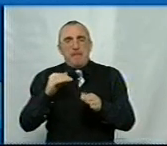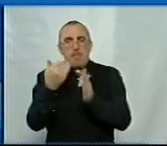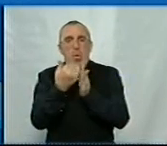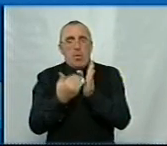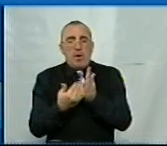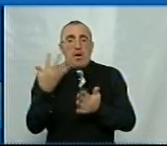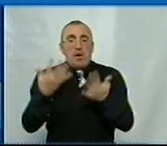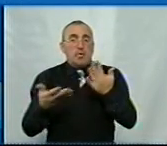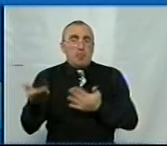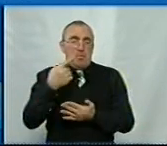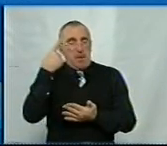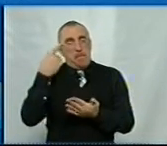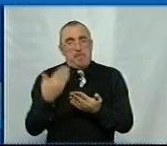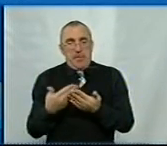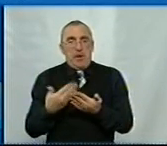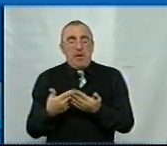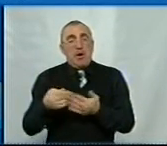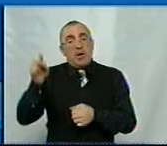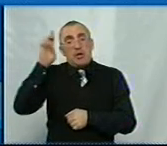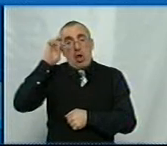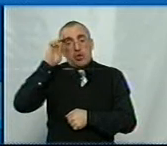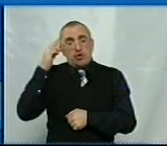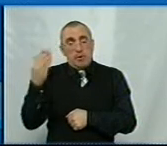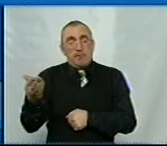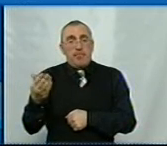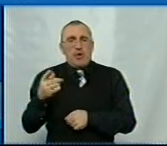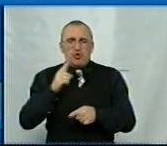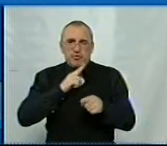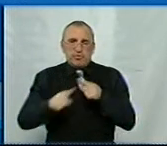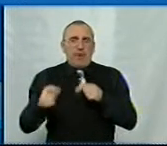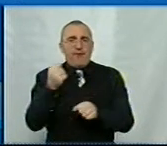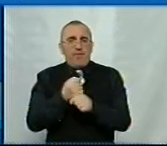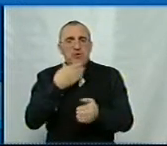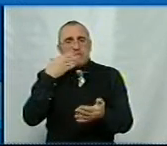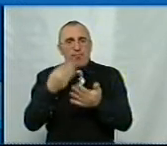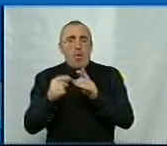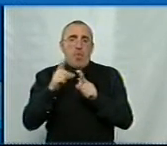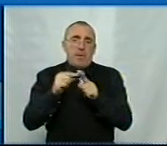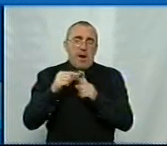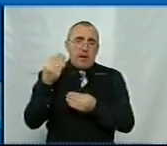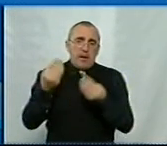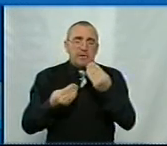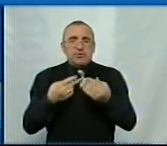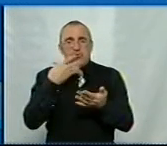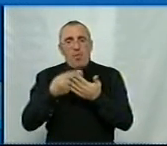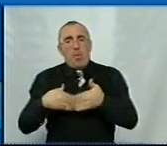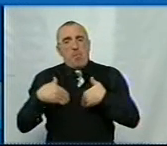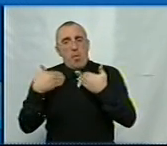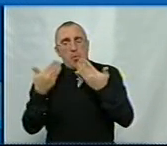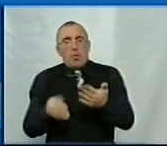Якщо ми припустимо, що держава таки якомога швидше виробить свої правила гри, свої пропозиції